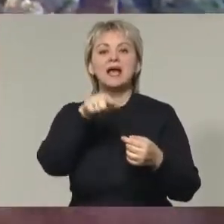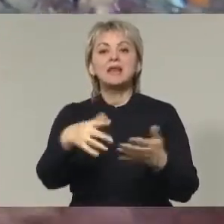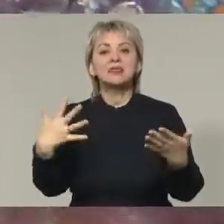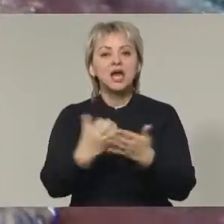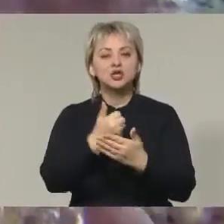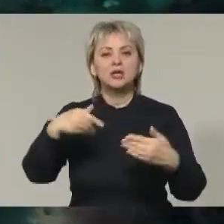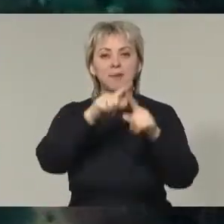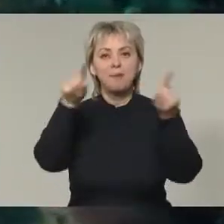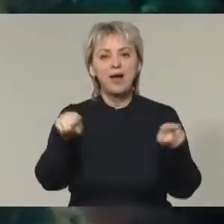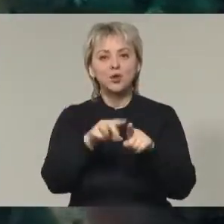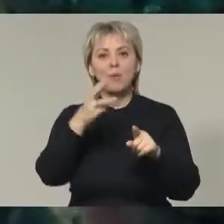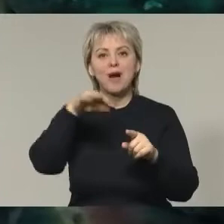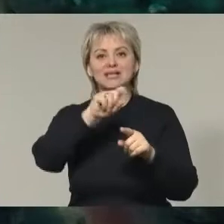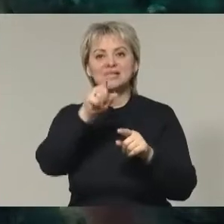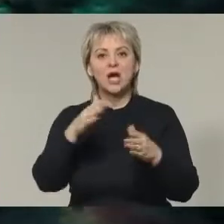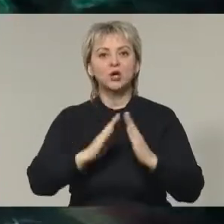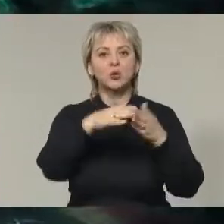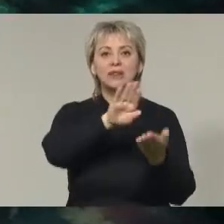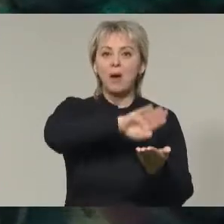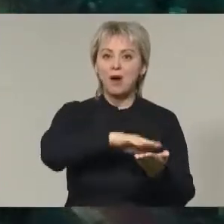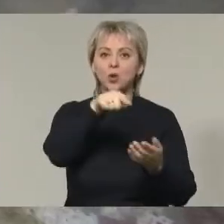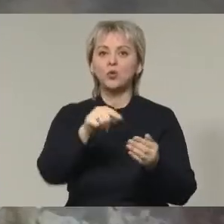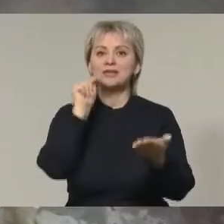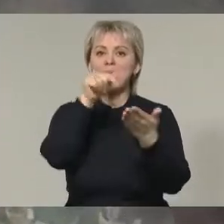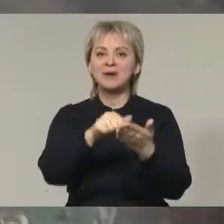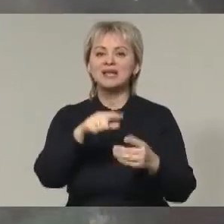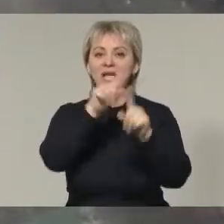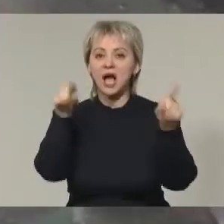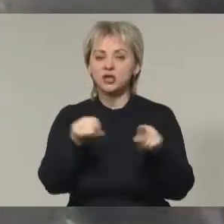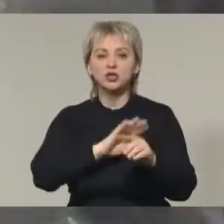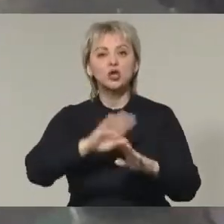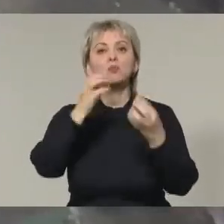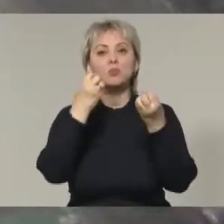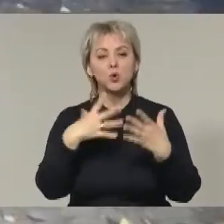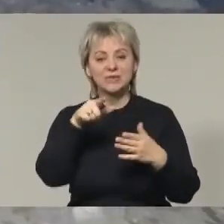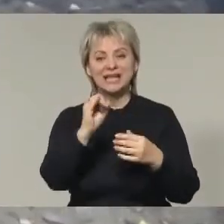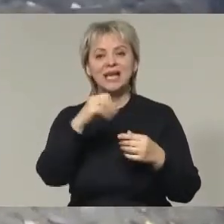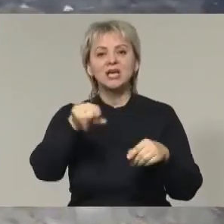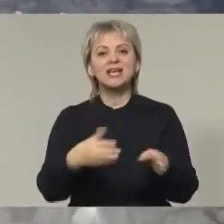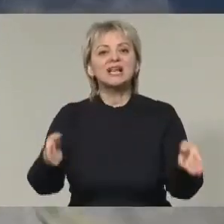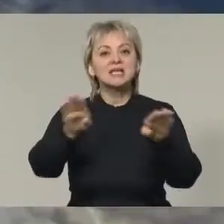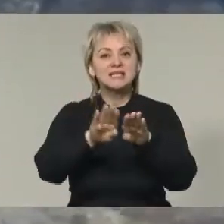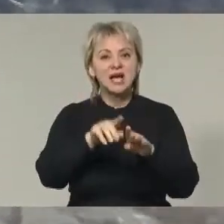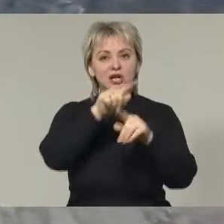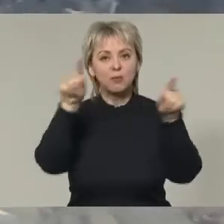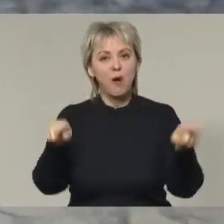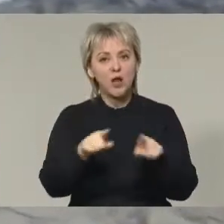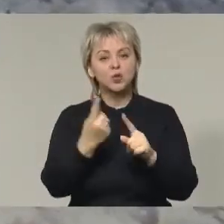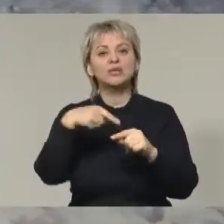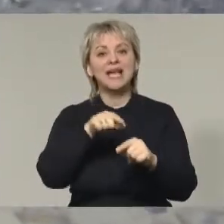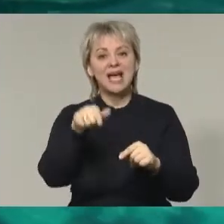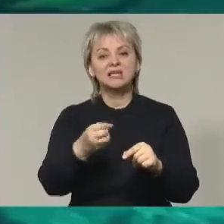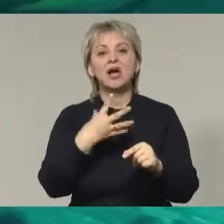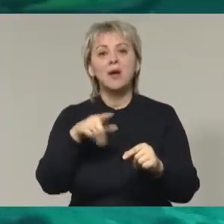нашли панно-мозаики. Судно лежит на боку и добраться до заветных картин не так просто. Ил будто законсервировал полотна. И это